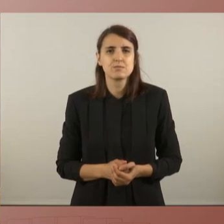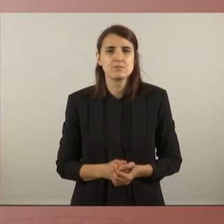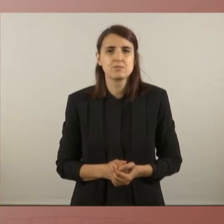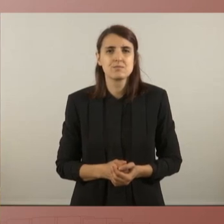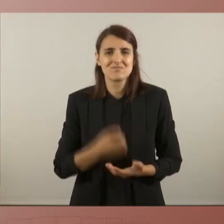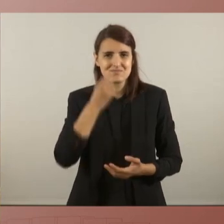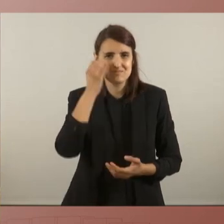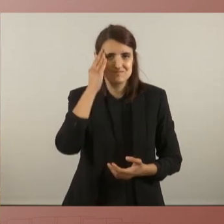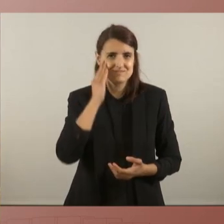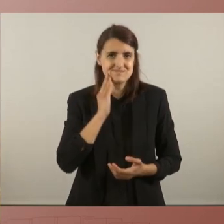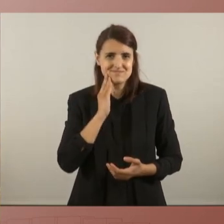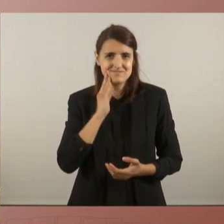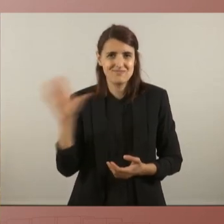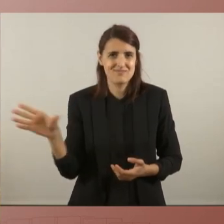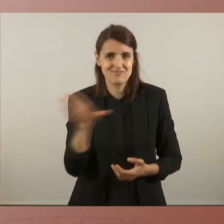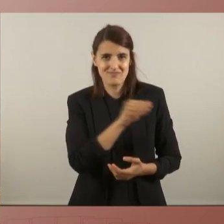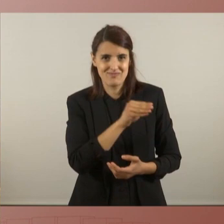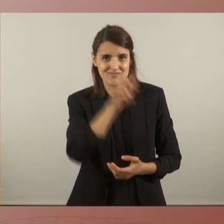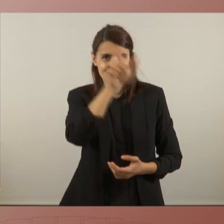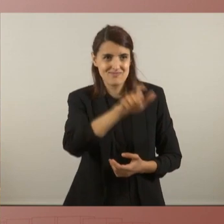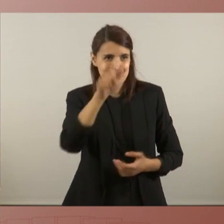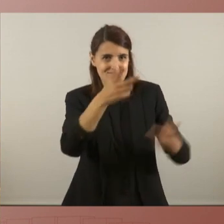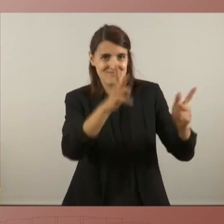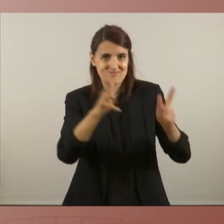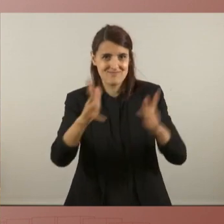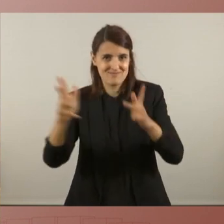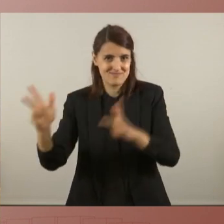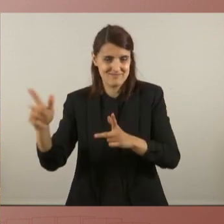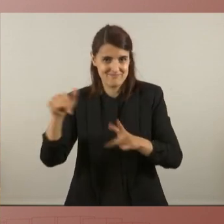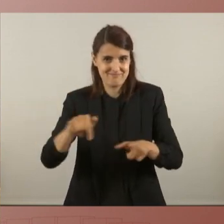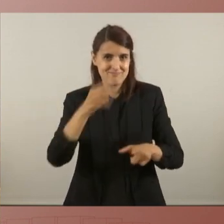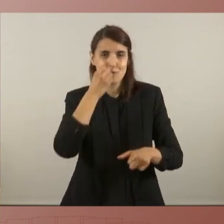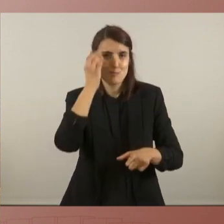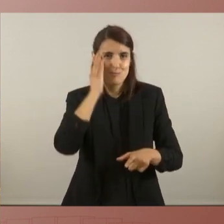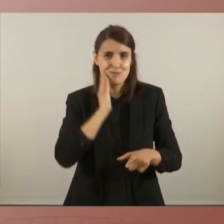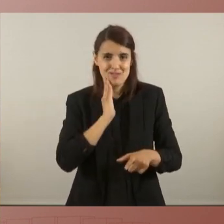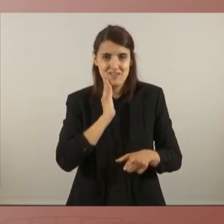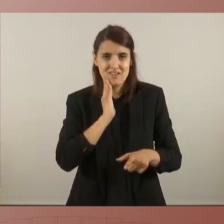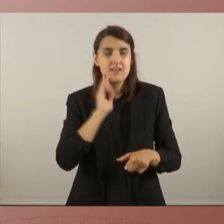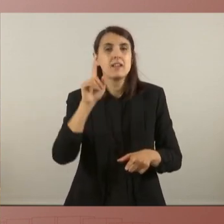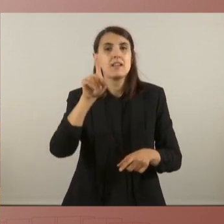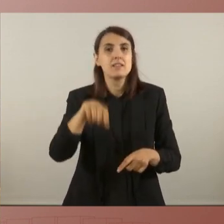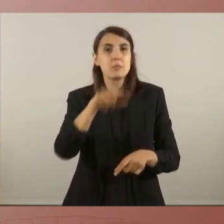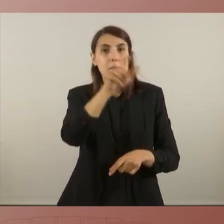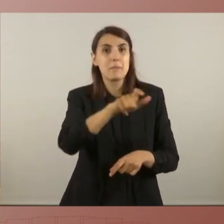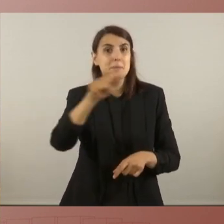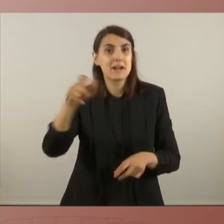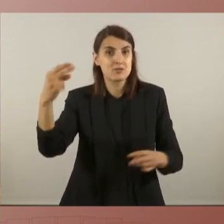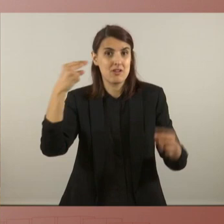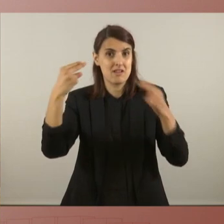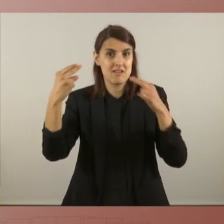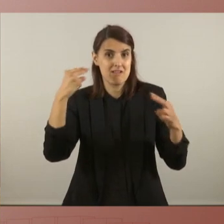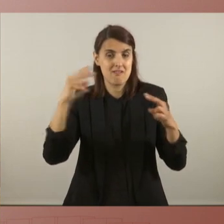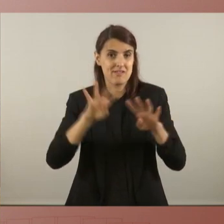Molt bon dia a tothom els que sou presents aquí a aquesta cambra, a aquest hemicicle, i a les persones que ens seguiu via